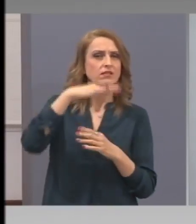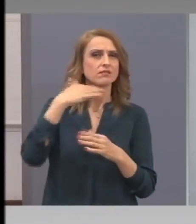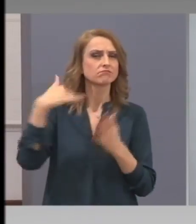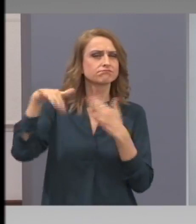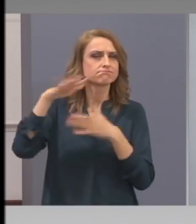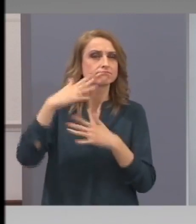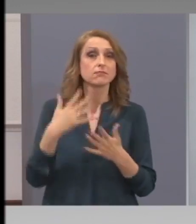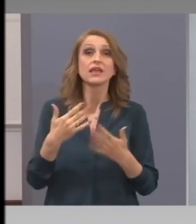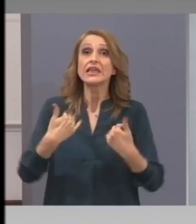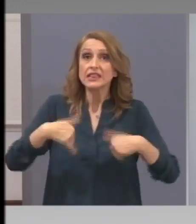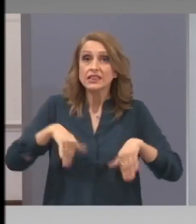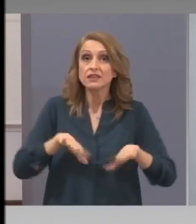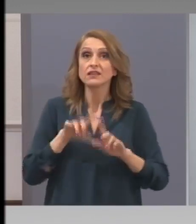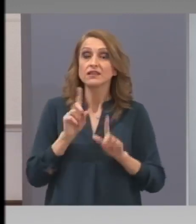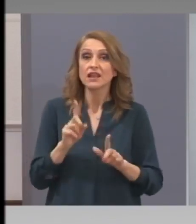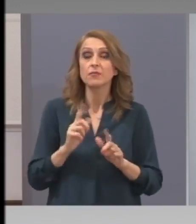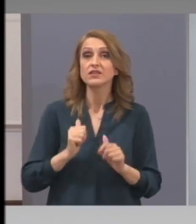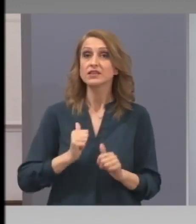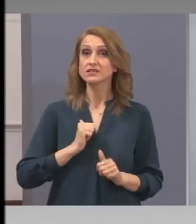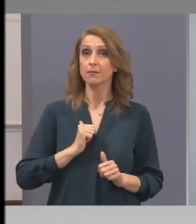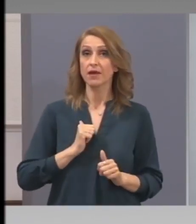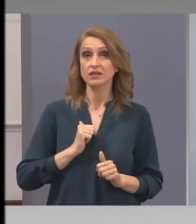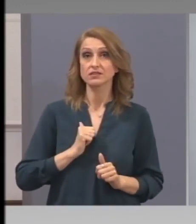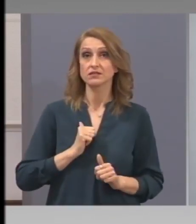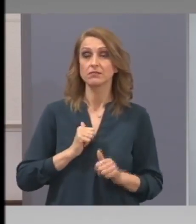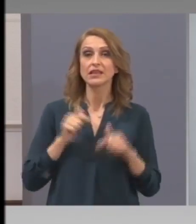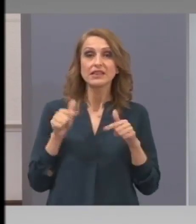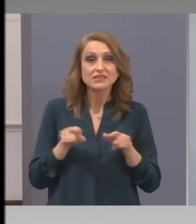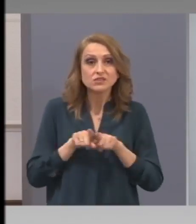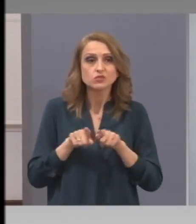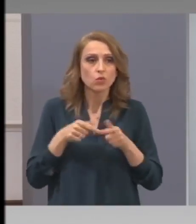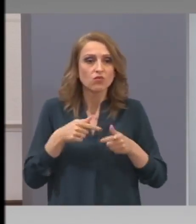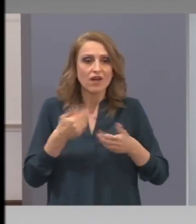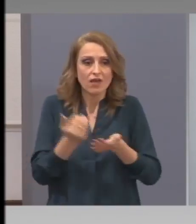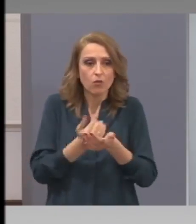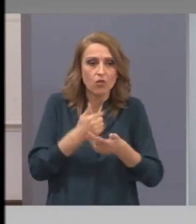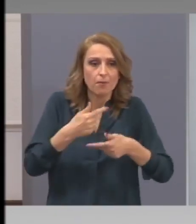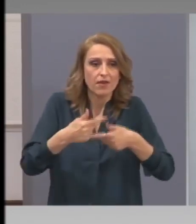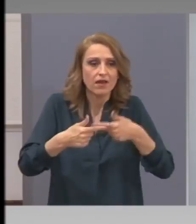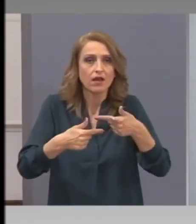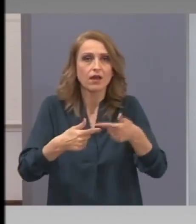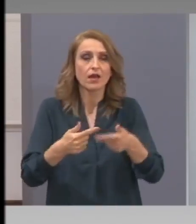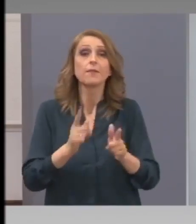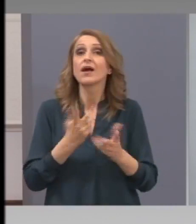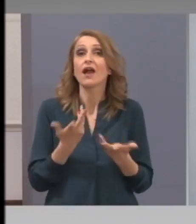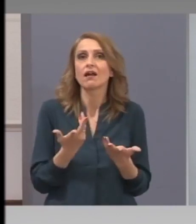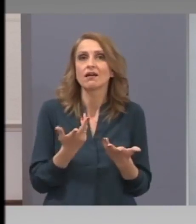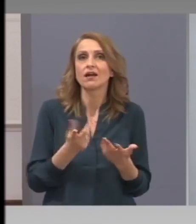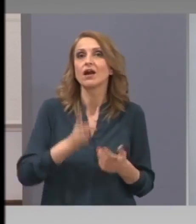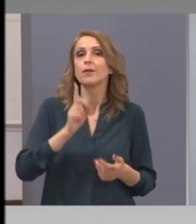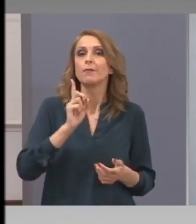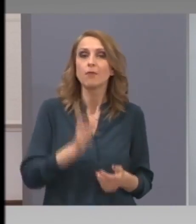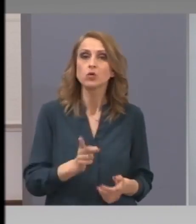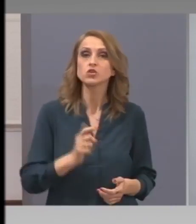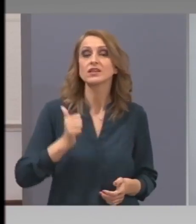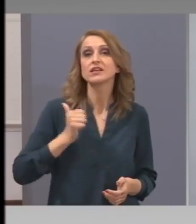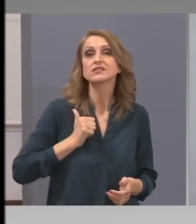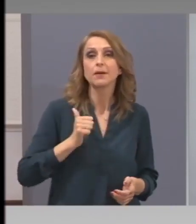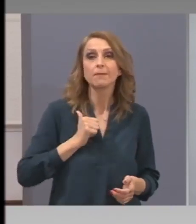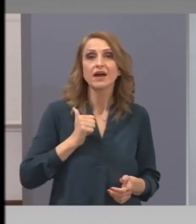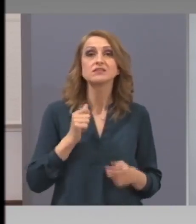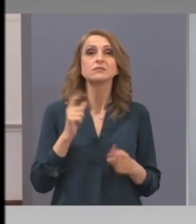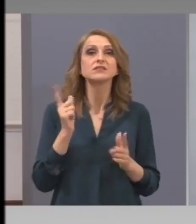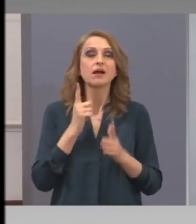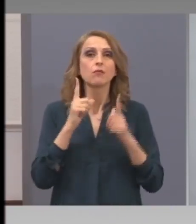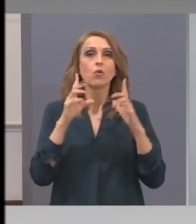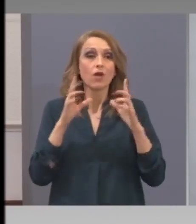И ние трябва да запазиме тази тъничка нишка. Можеме да запазиме само с единство и с